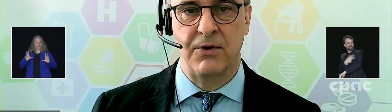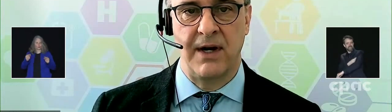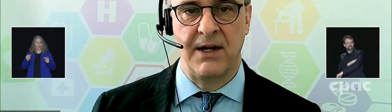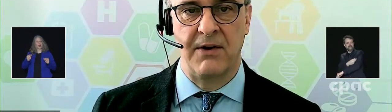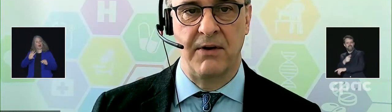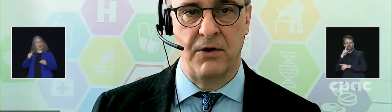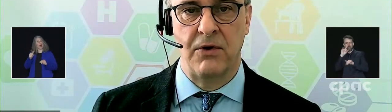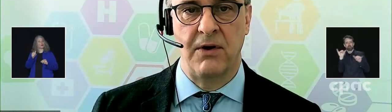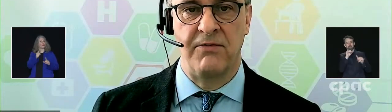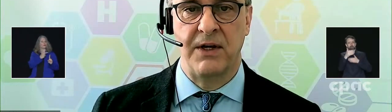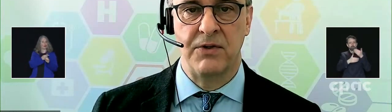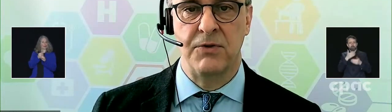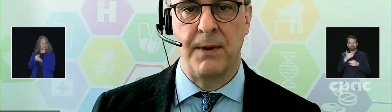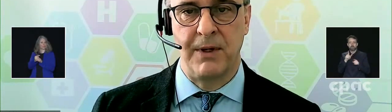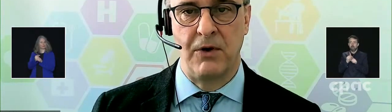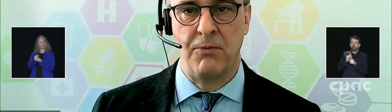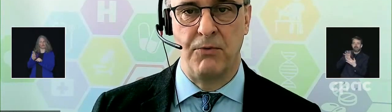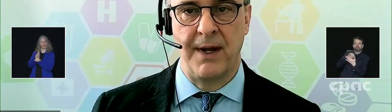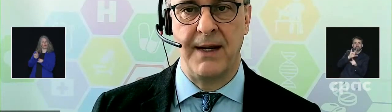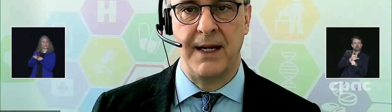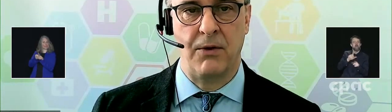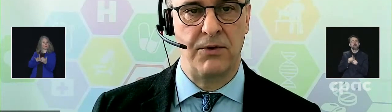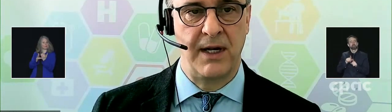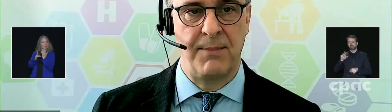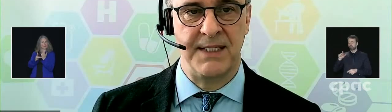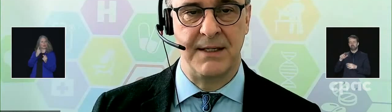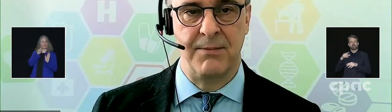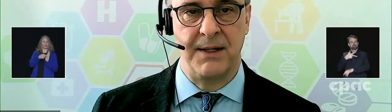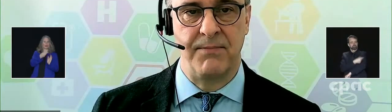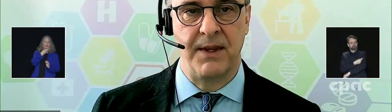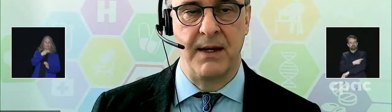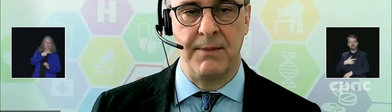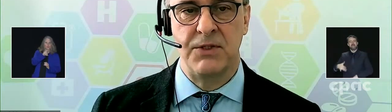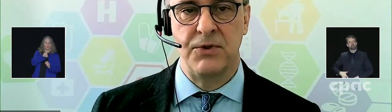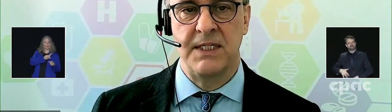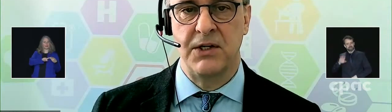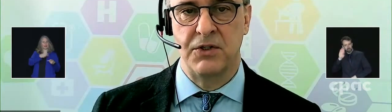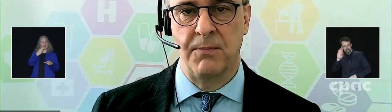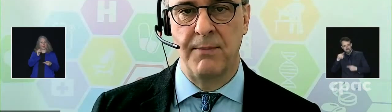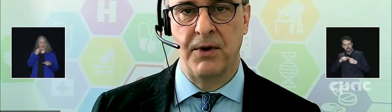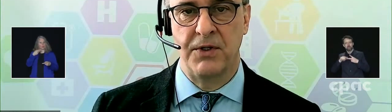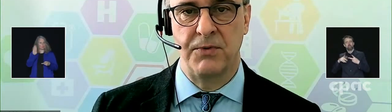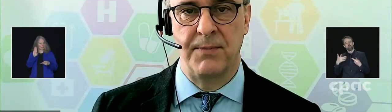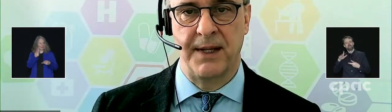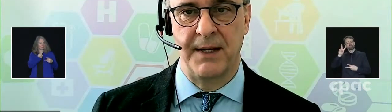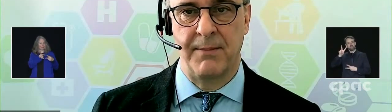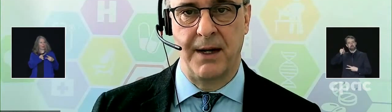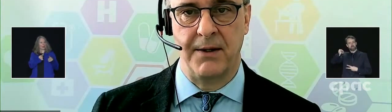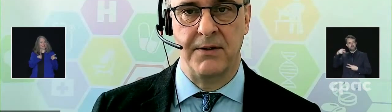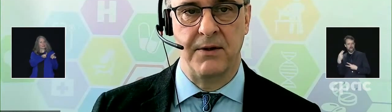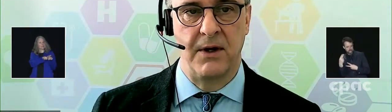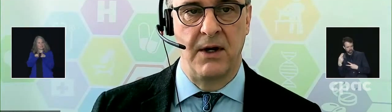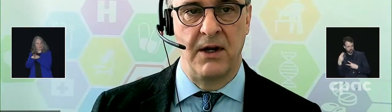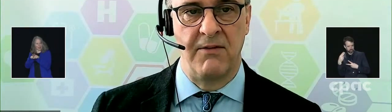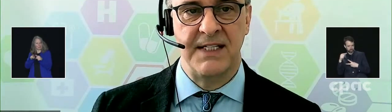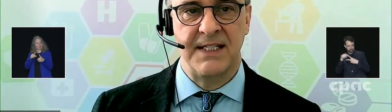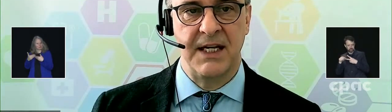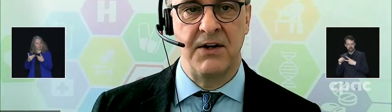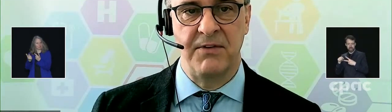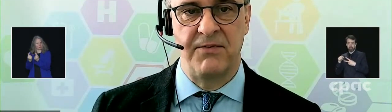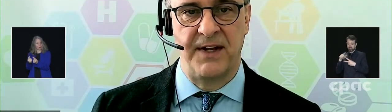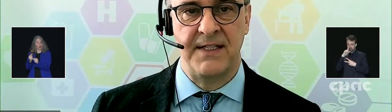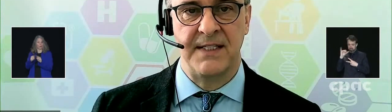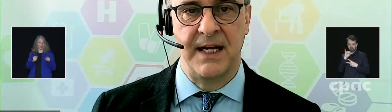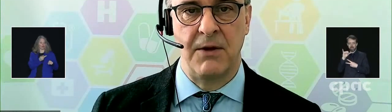vaccins contre le virus du papillome humain et contre l'hépatite B, mais ceux-ci ne sont pas produits par des plantes. Le